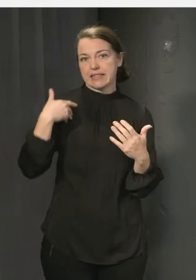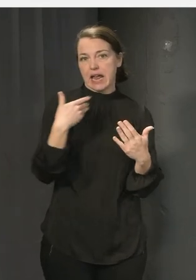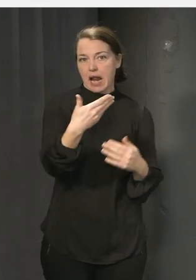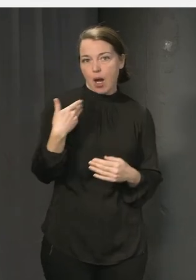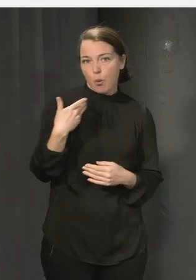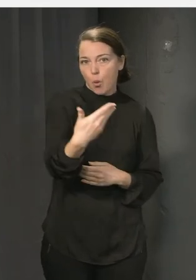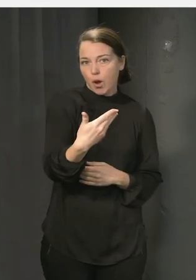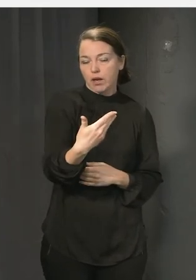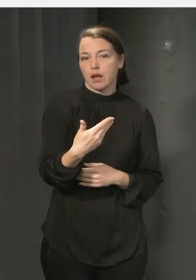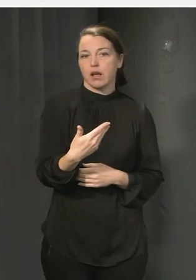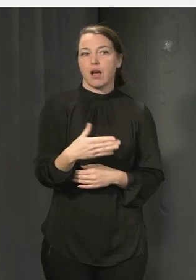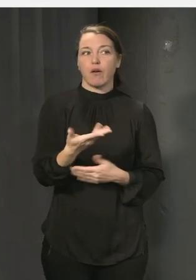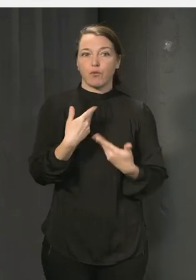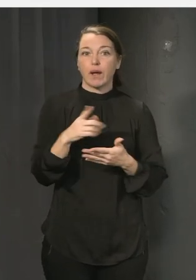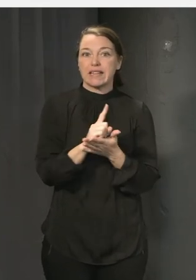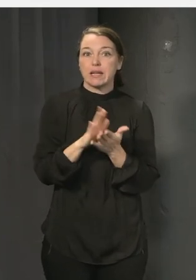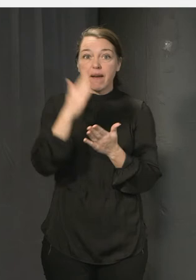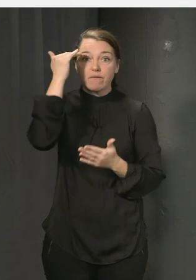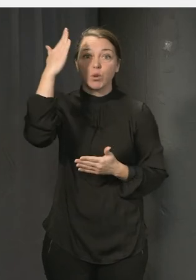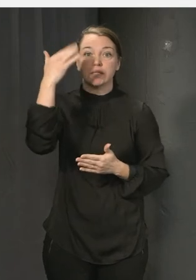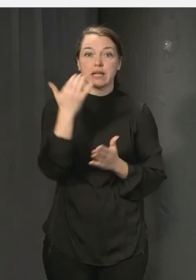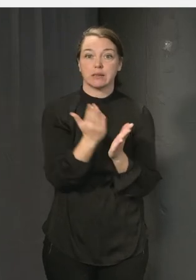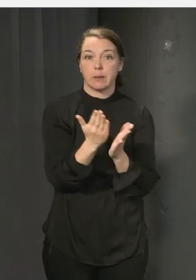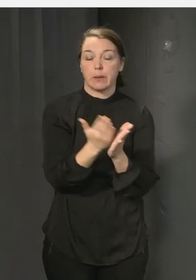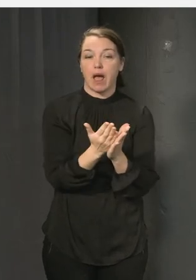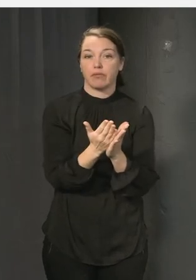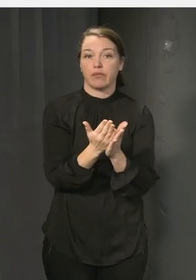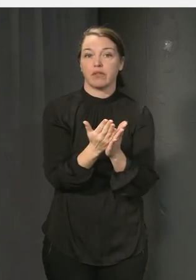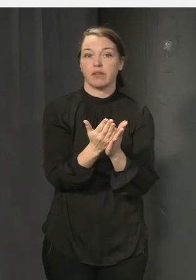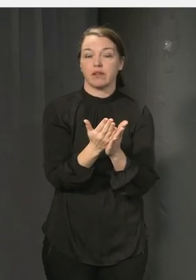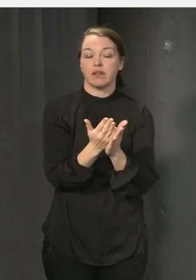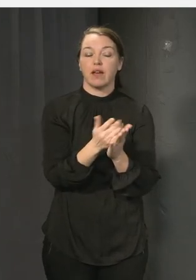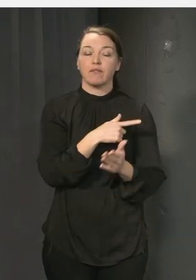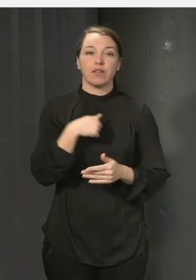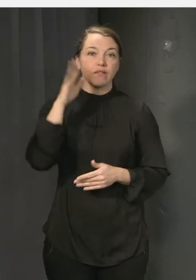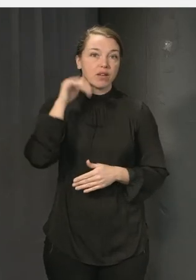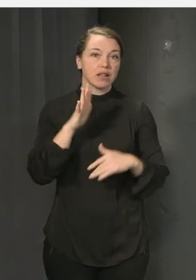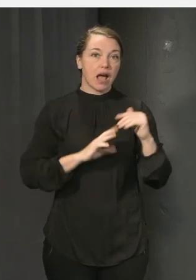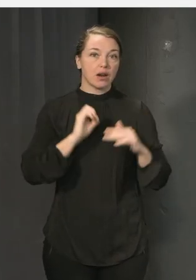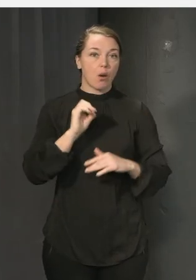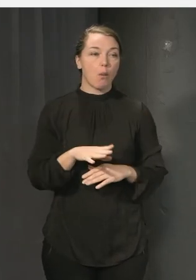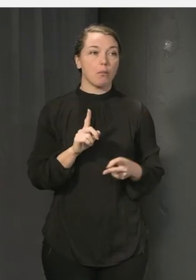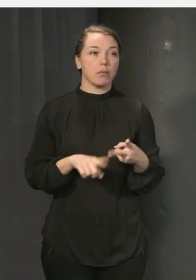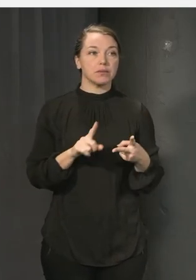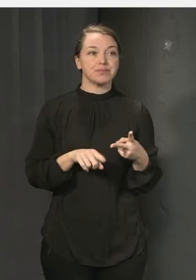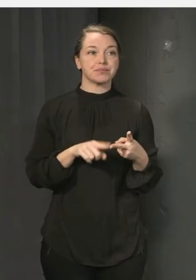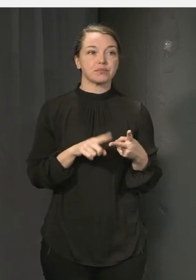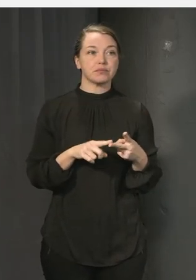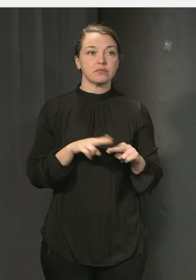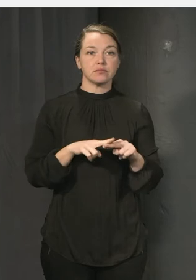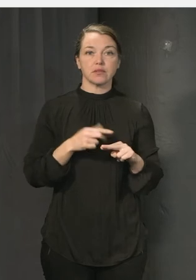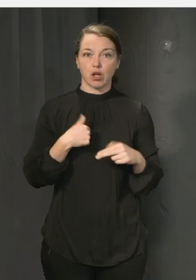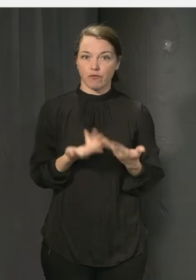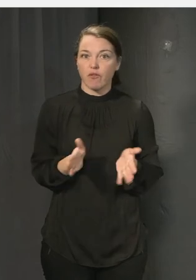alltså tiden med vuxna i en skolmiljö vi vet att det handlar om att just känna sig